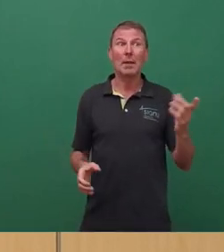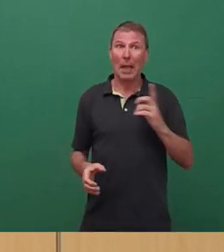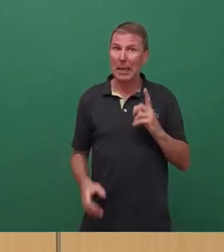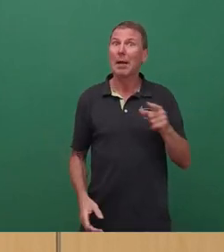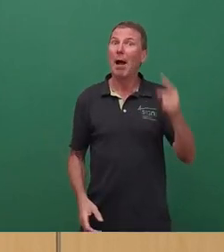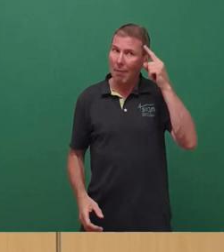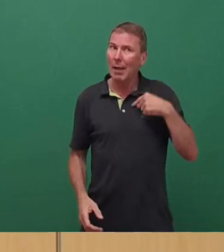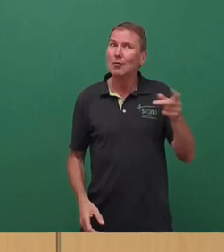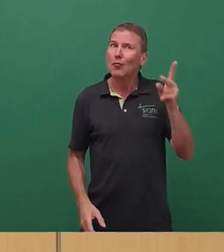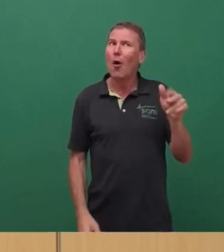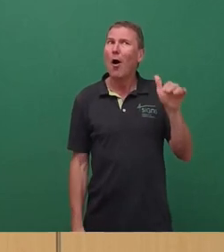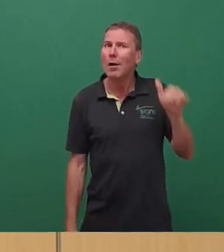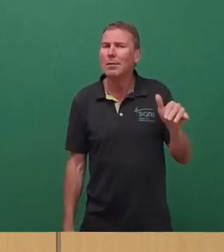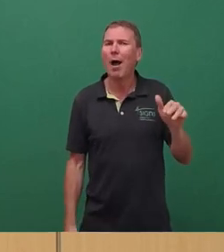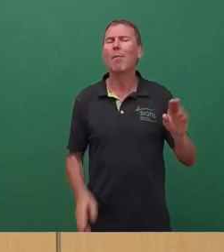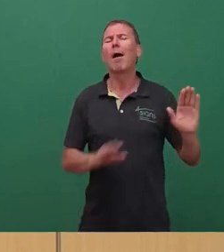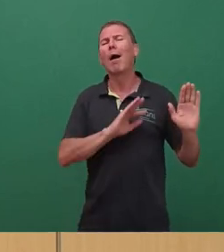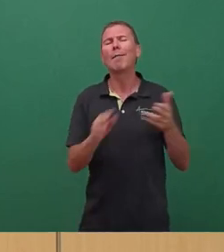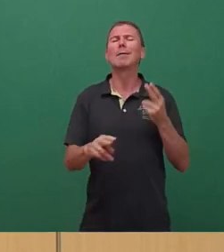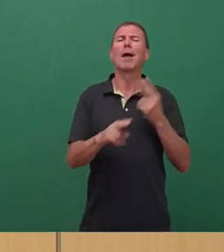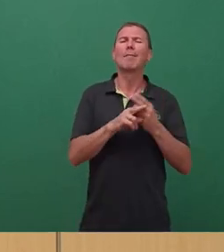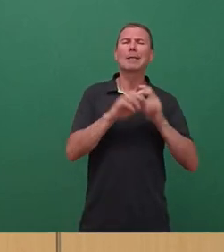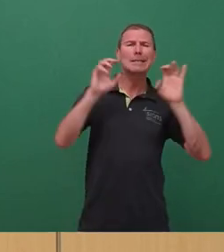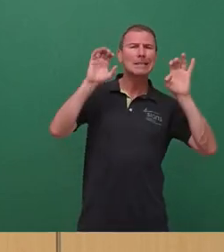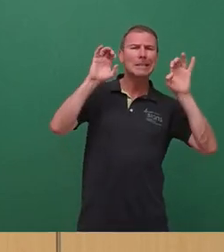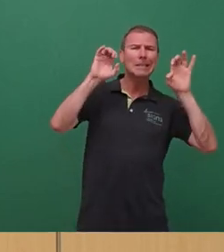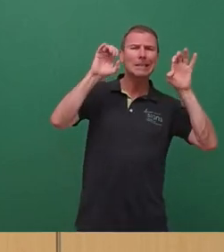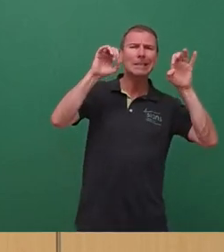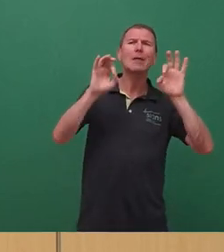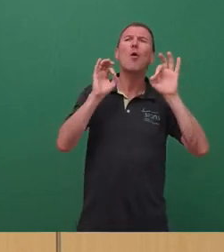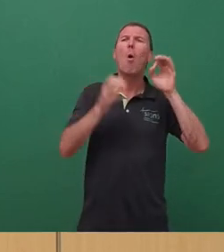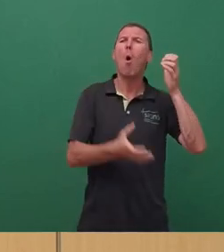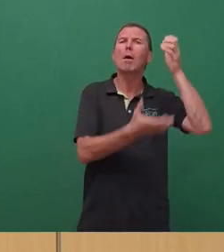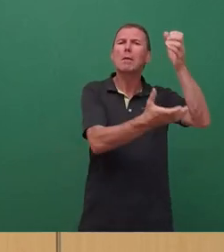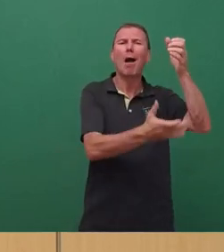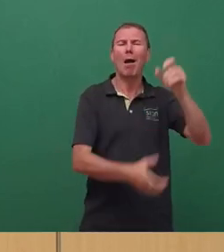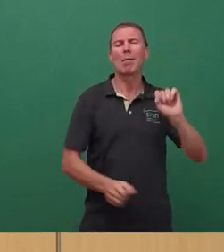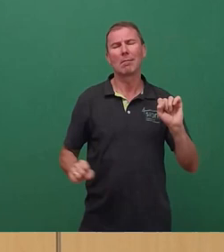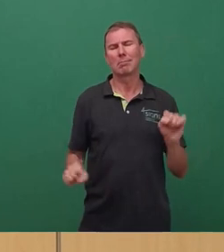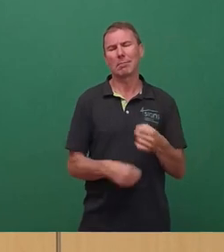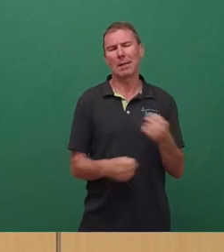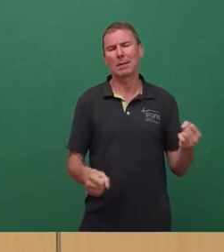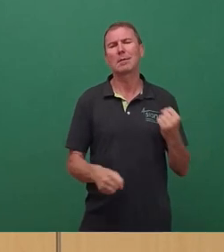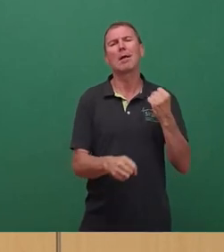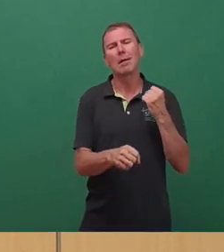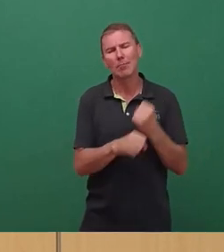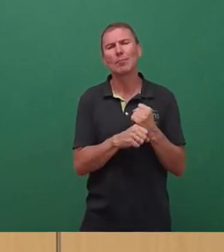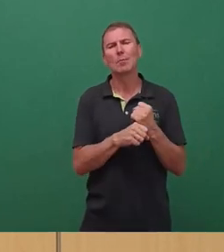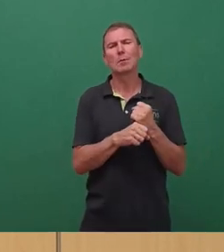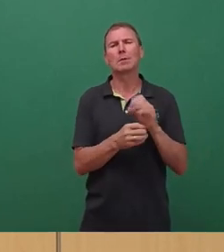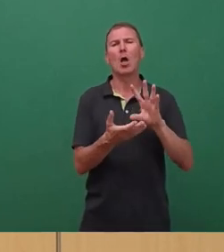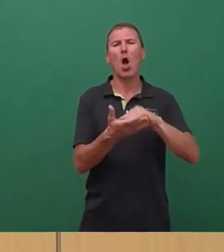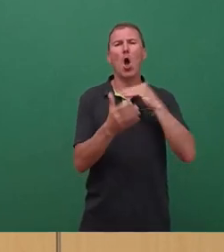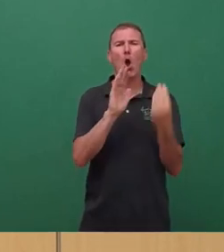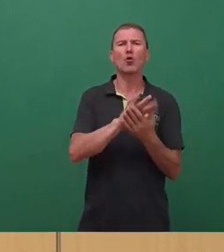aber schon vom Wind und Wetter so angegriffen sind, zumindest die Originale da nicht wieder hin können, sondern Repliken angefertigt werden müssen, die dort